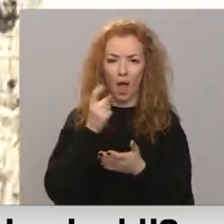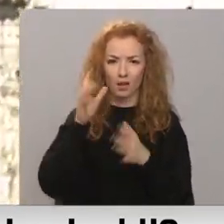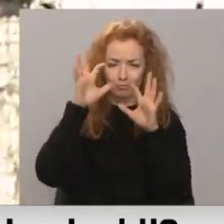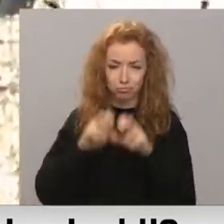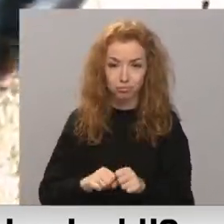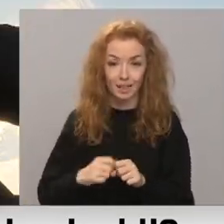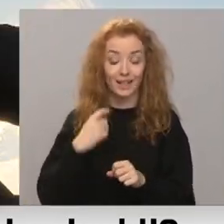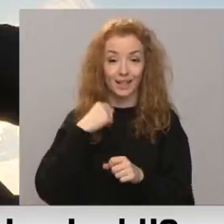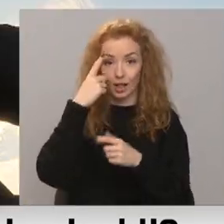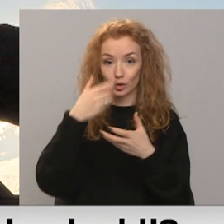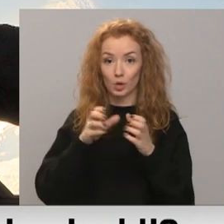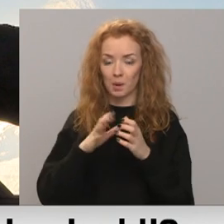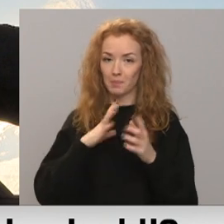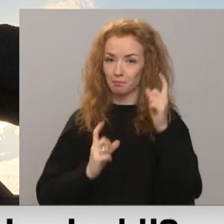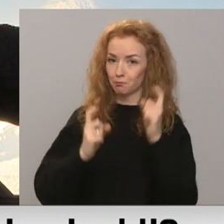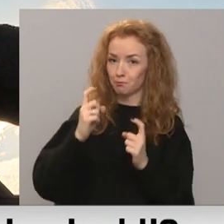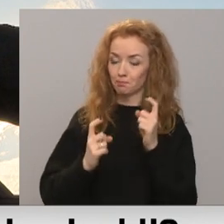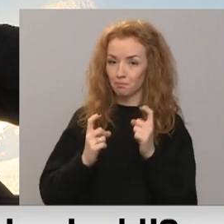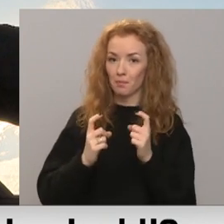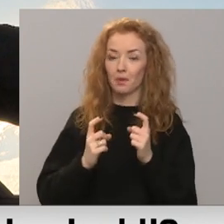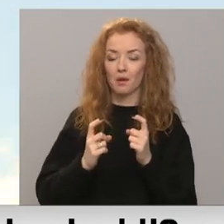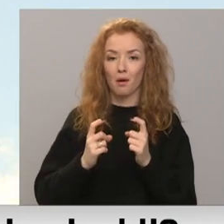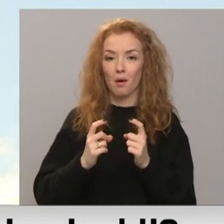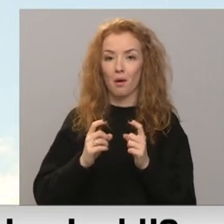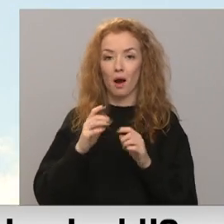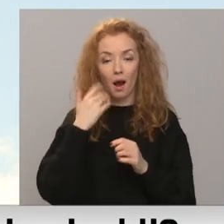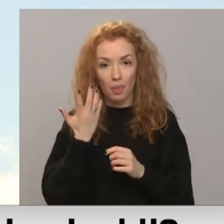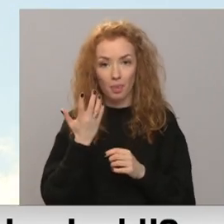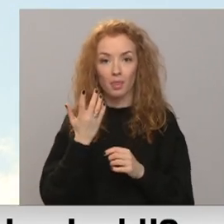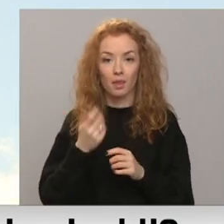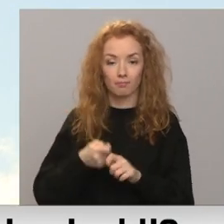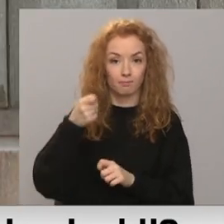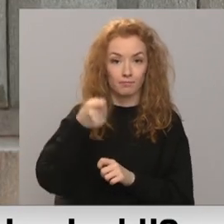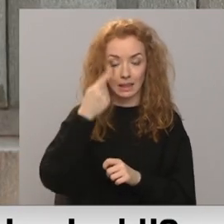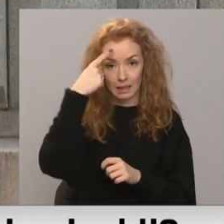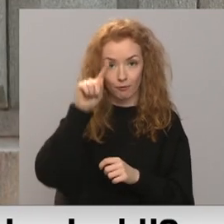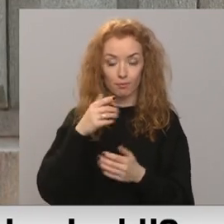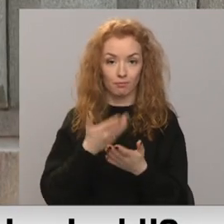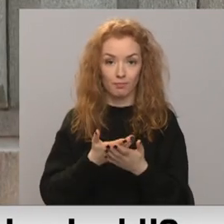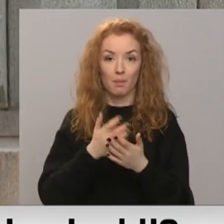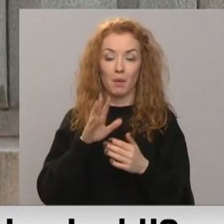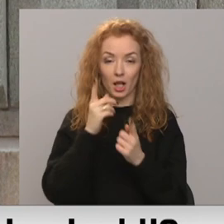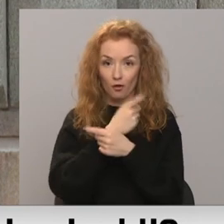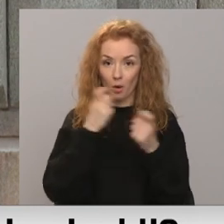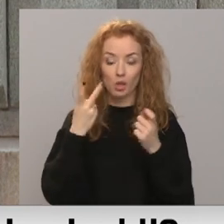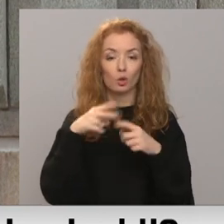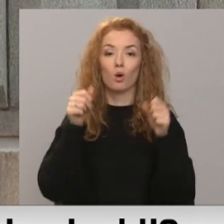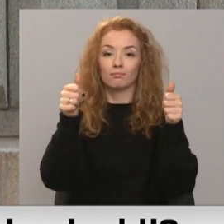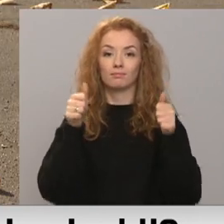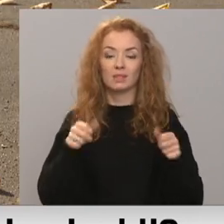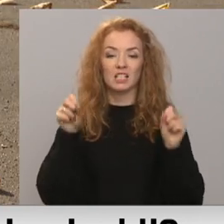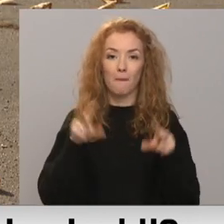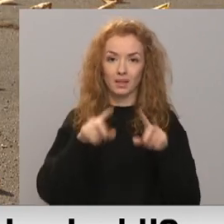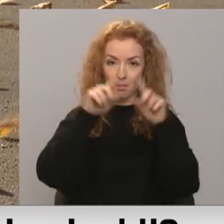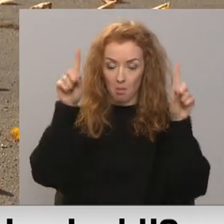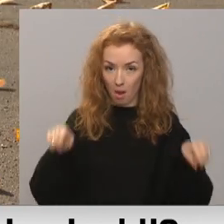Rīgas domē nesinaisījās domstarpības koalīcijas partneru starpā pēc tam, kad galdā tika liks priekšlikums par informāciju, ko izvietot uz speciālajām